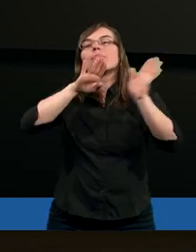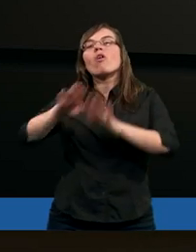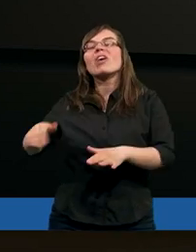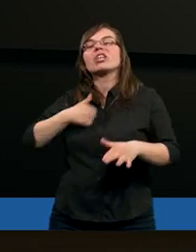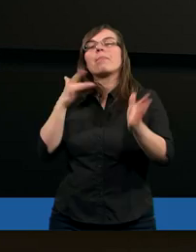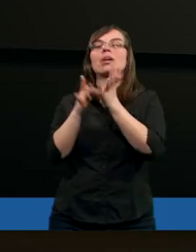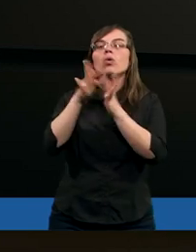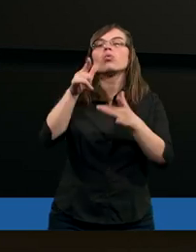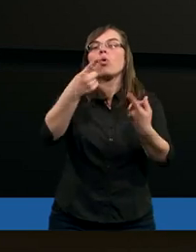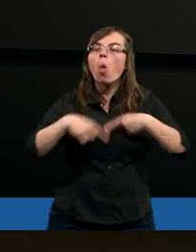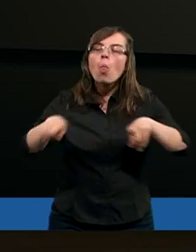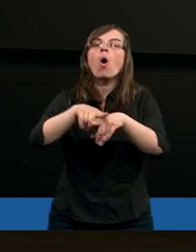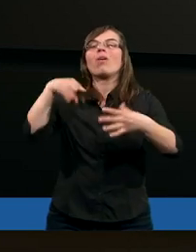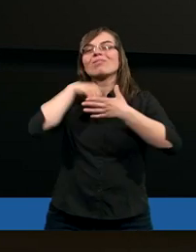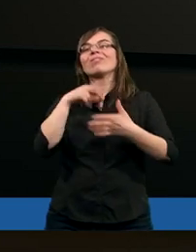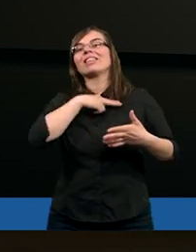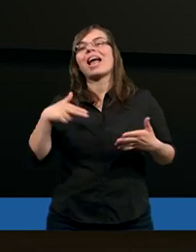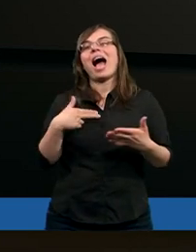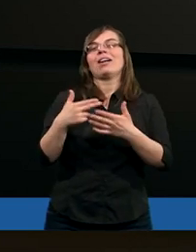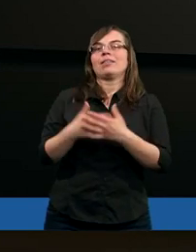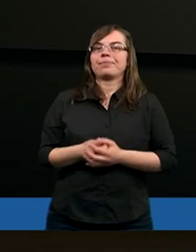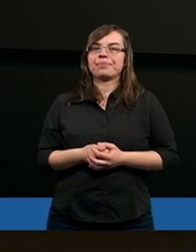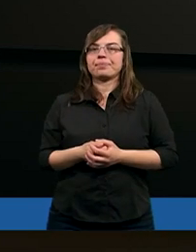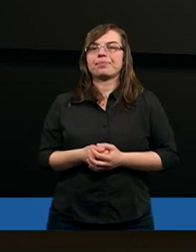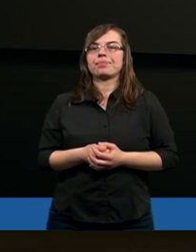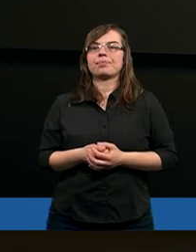Chrystus tego dokonał za nich.